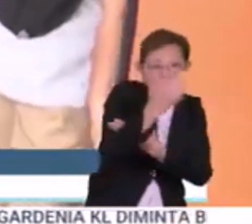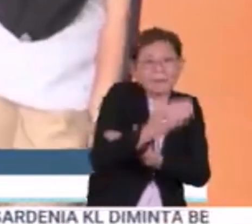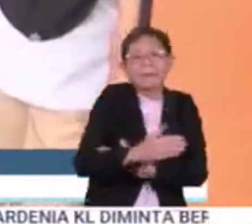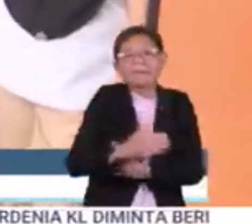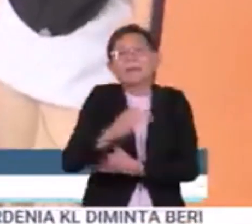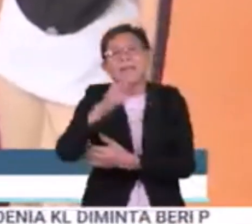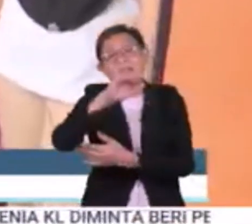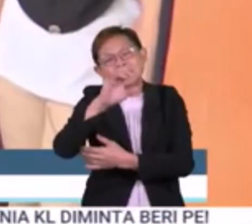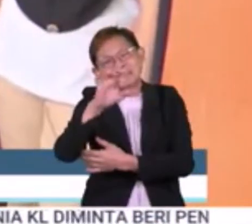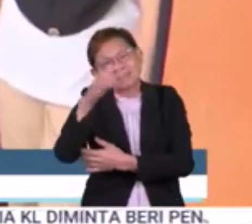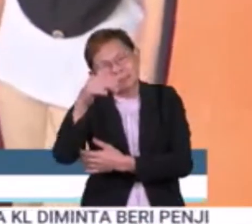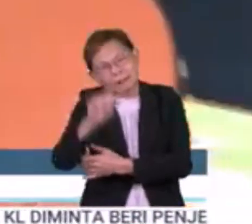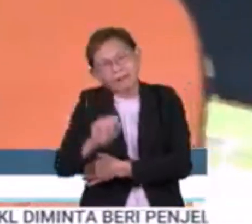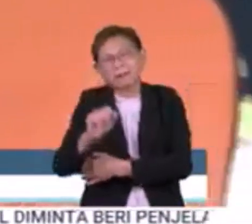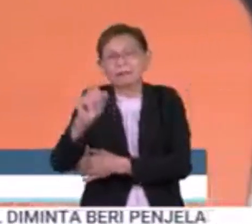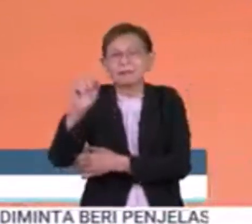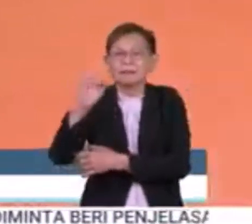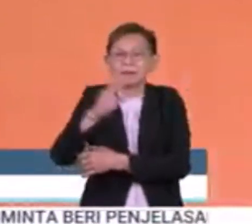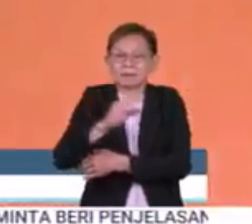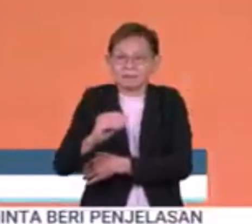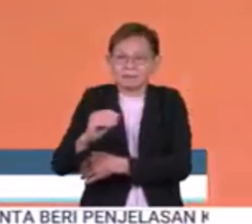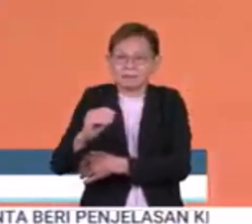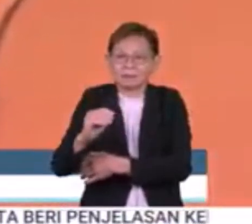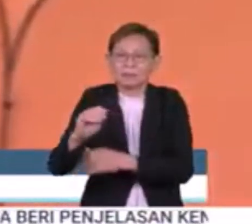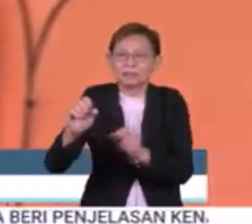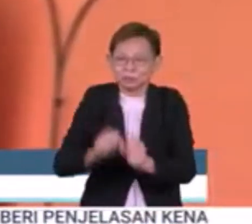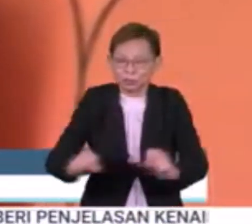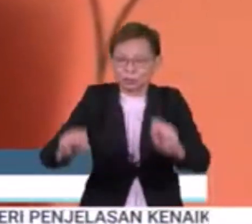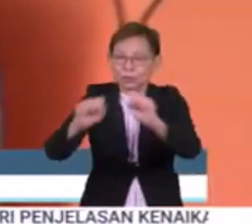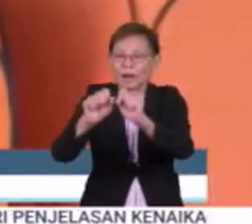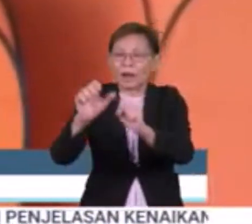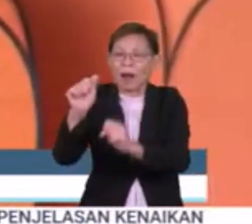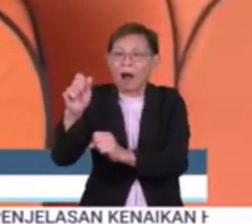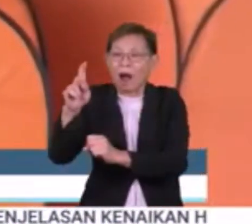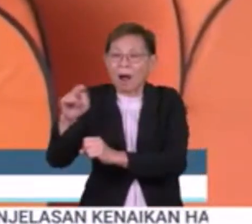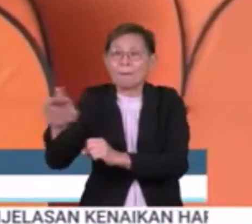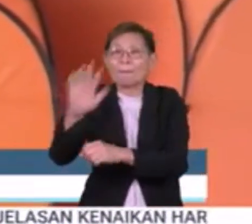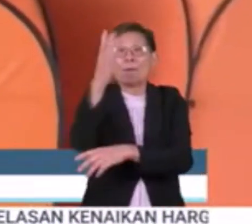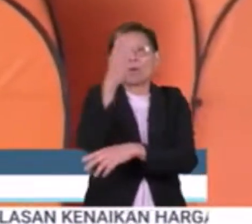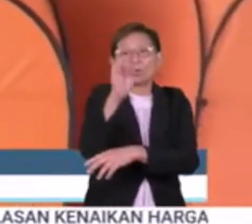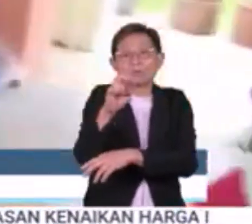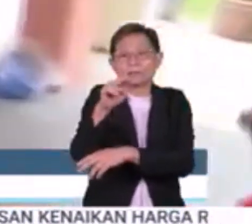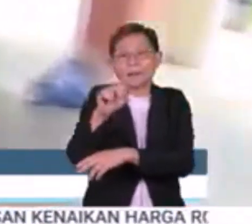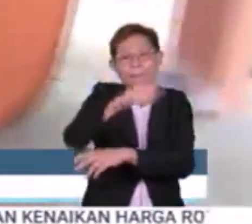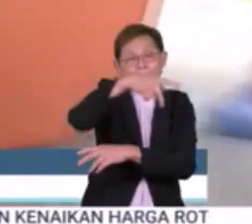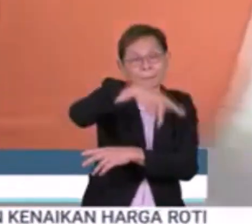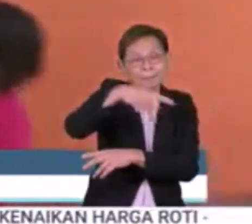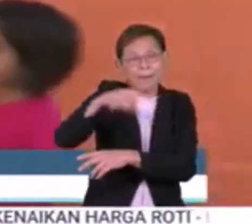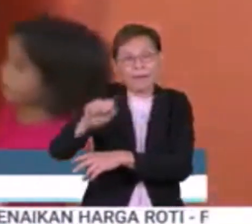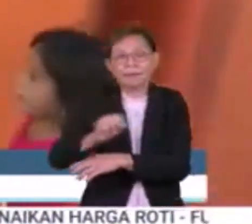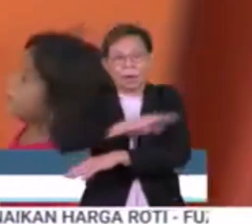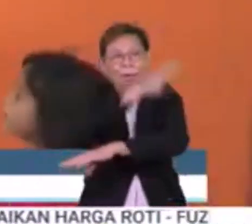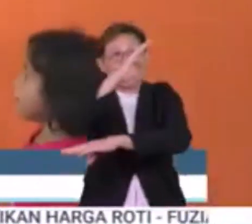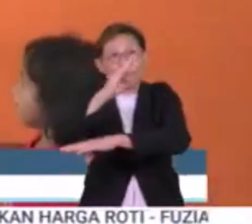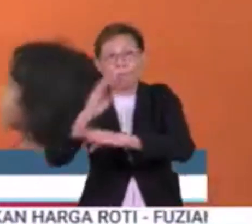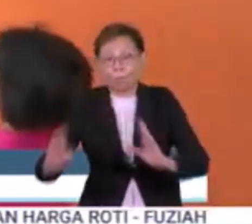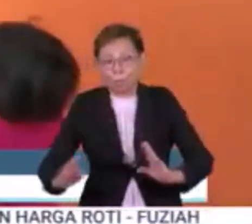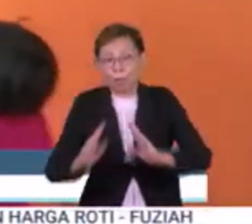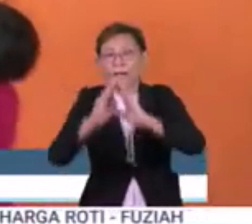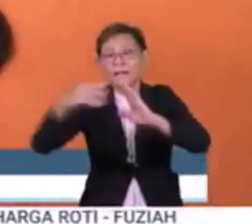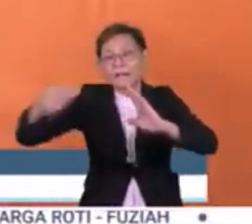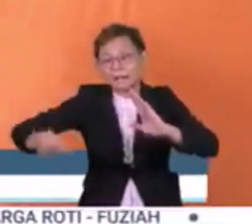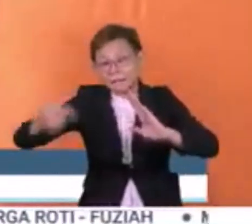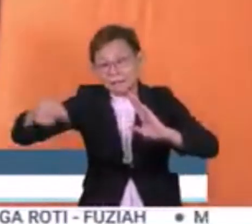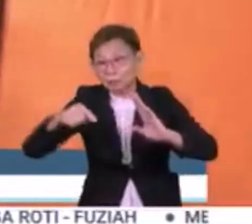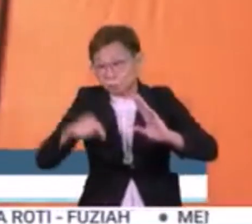SMK Jerai, SK Kampung Kedah dan Surau An-Nur. Daerah Pokok Sena, PPS SK Bukit Hijau, Mahat